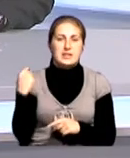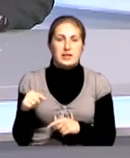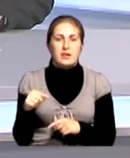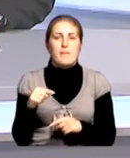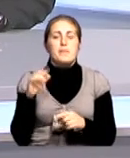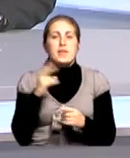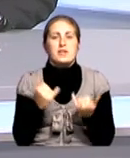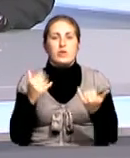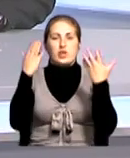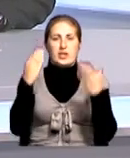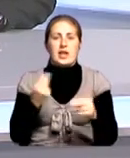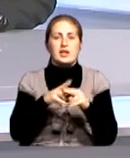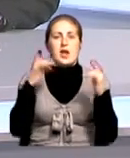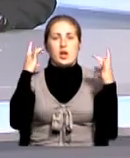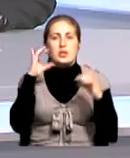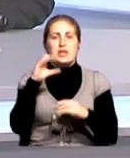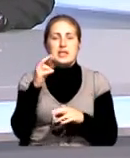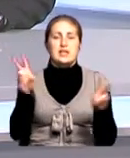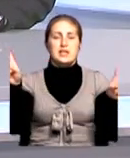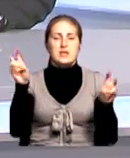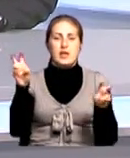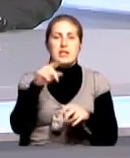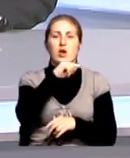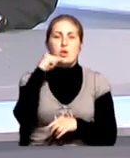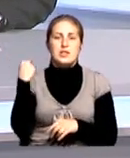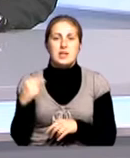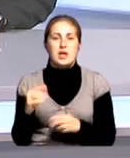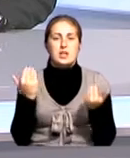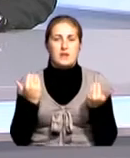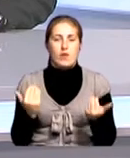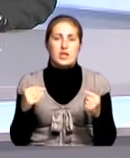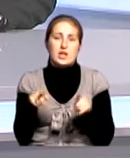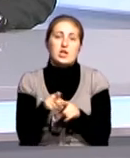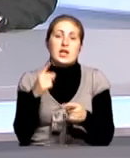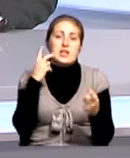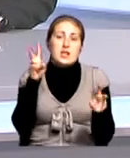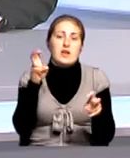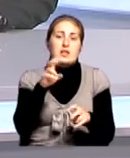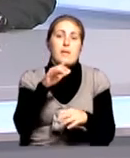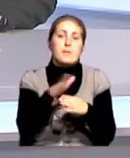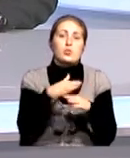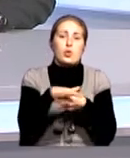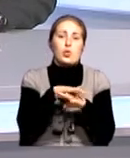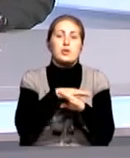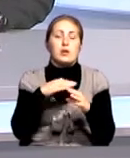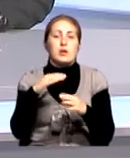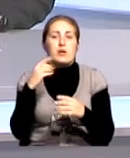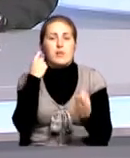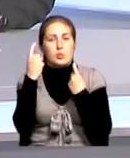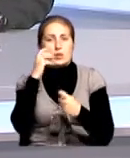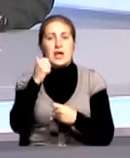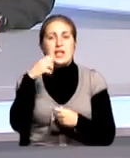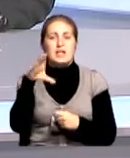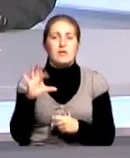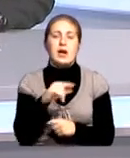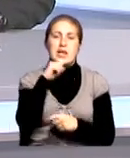и на сегодняшний день эта радиостанция называется «Россия сегодня». Так же, как и называется Международное информационное агентство «Россия сегодня», собственно говоря. Ну,